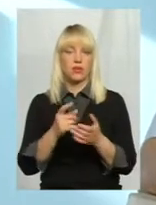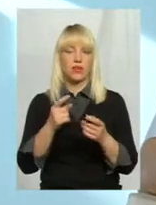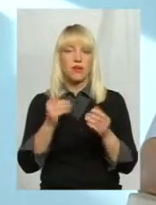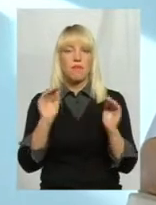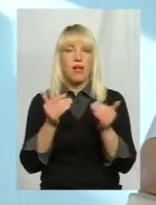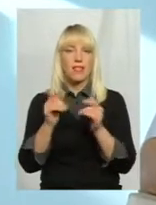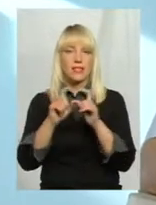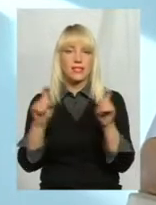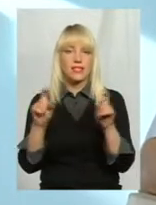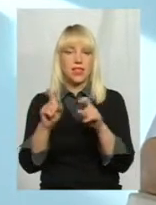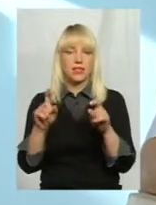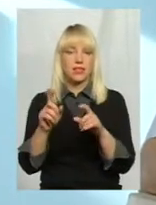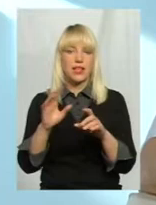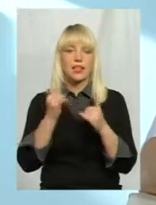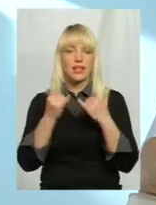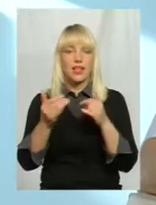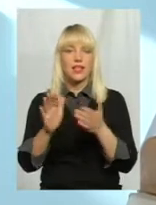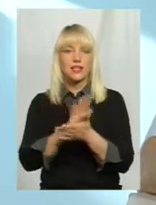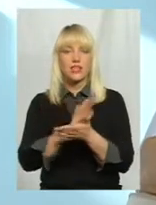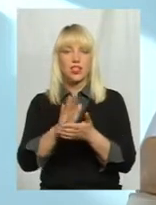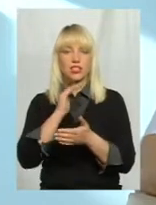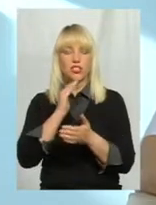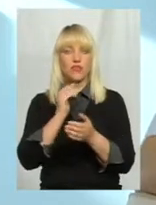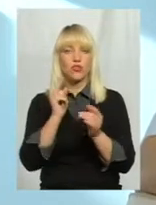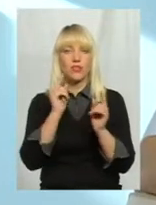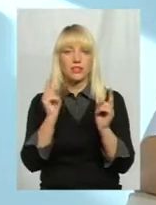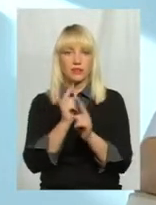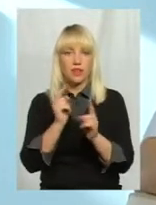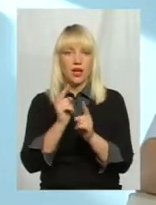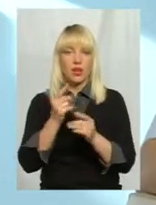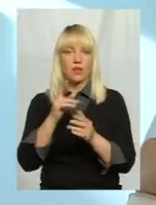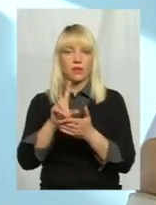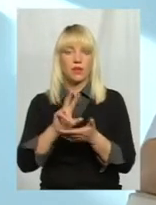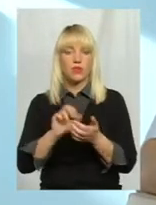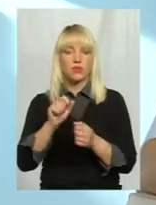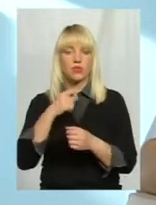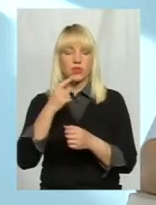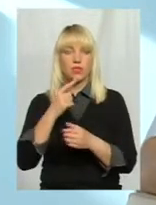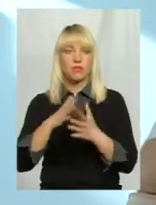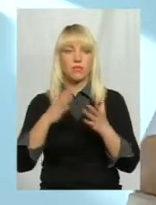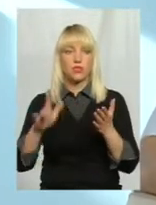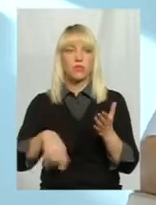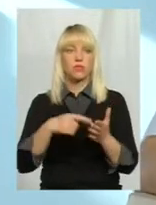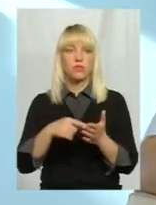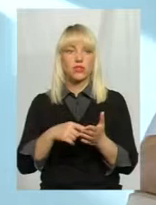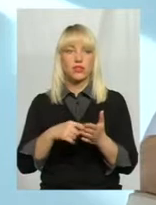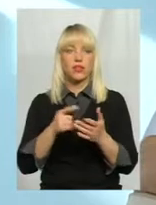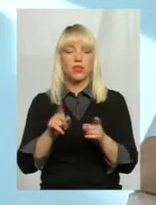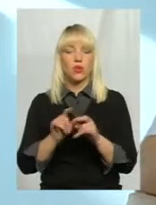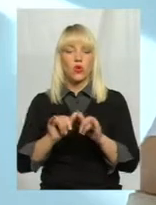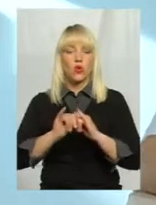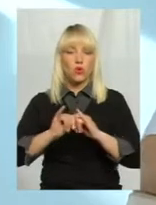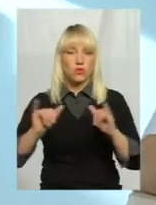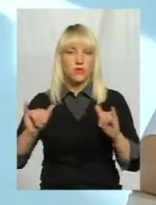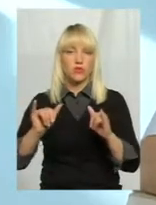знезараження невеликої кількості води. Ну, як приклад, можу сказати, що більшість міст такої розвинутої країни,